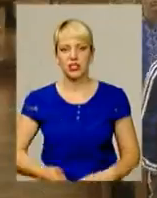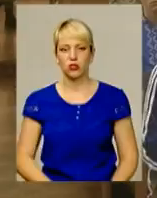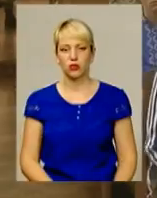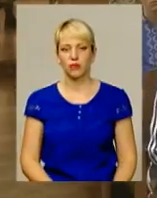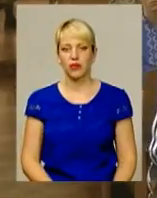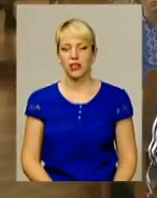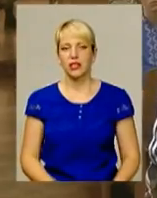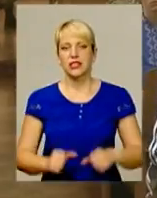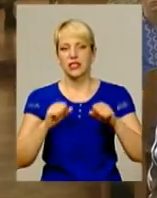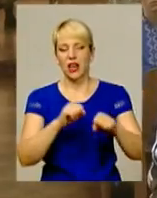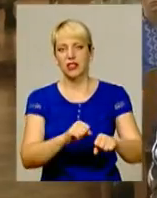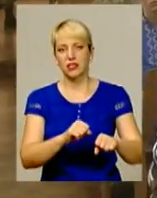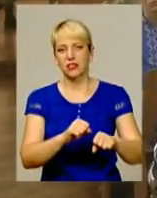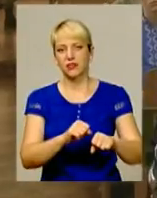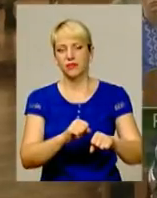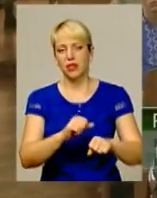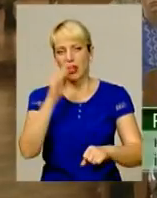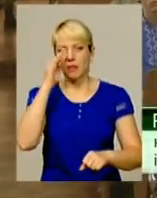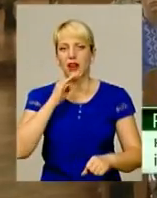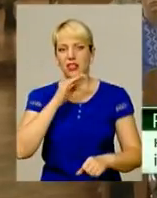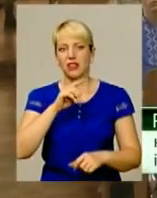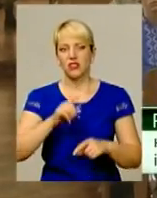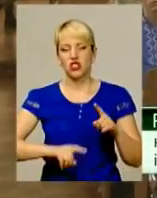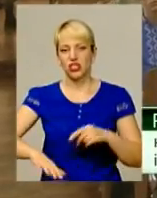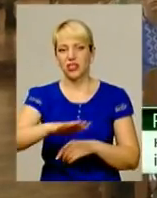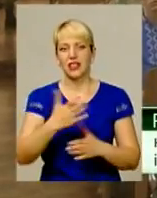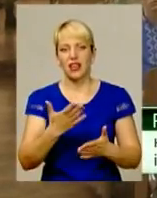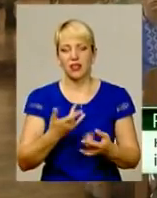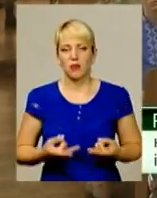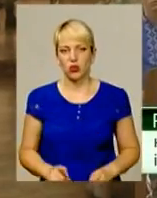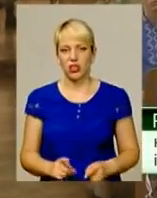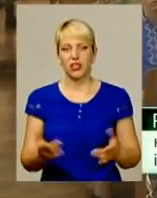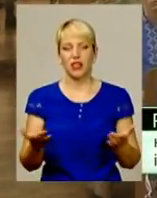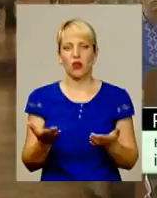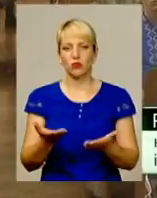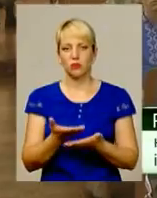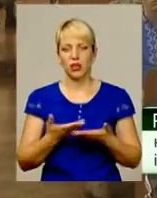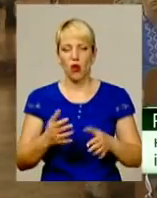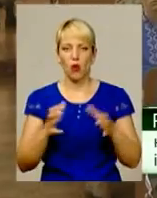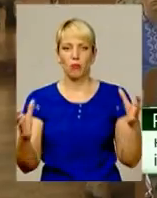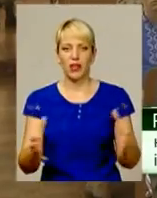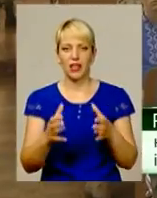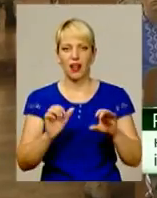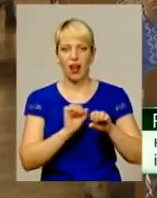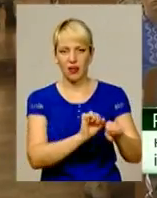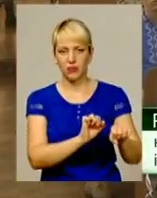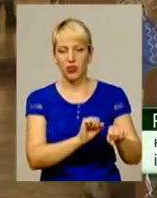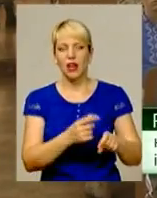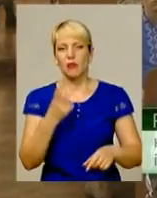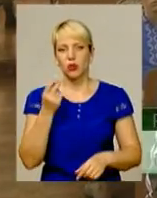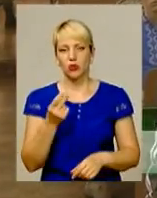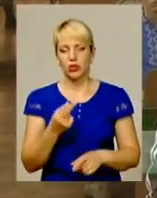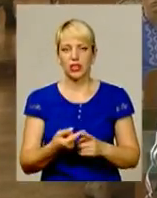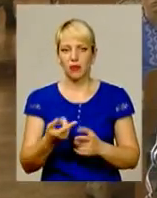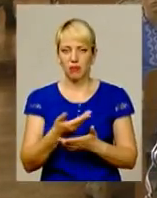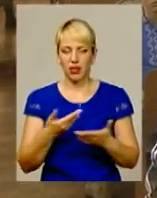Захист батьківщини, на якій ми родилися, яку ми оберігаємо. По-друге,